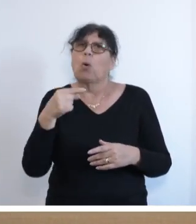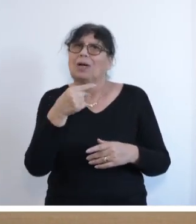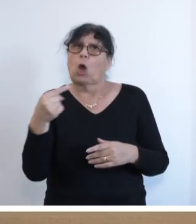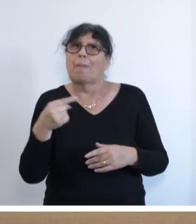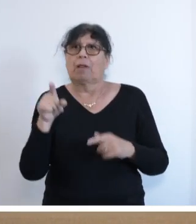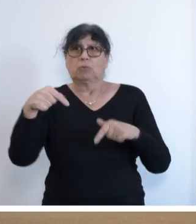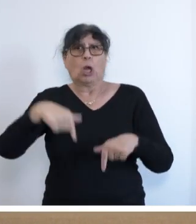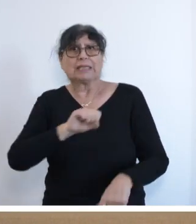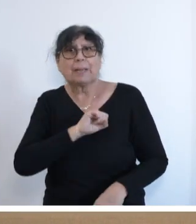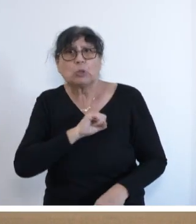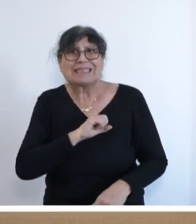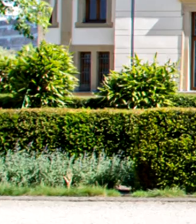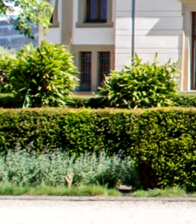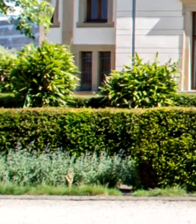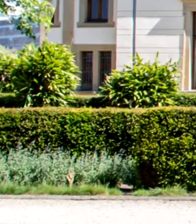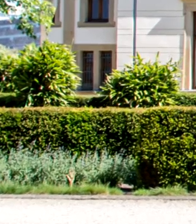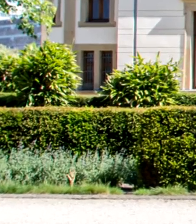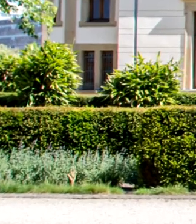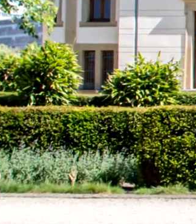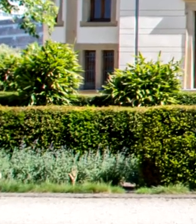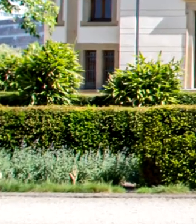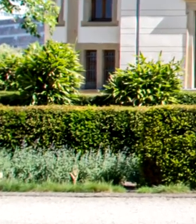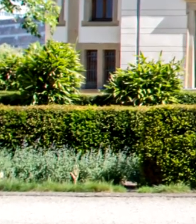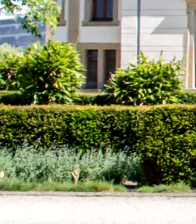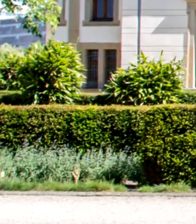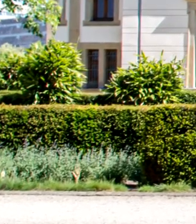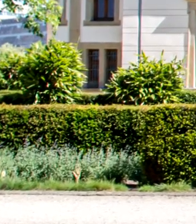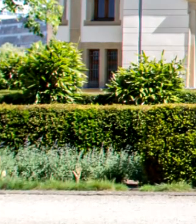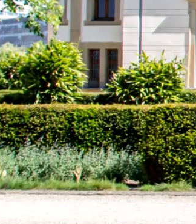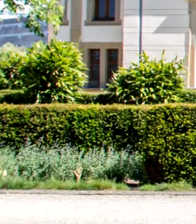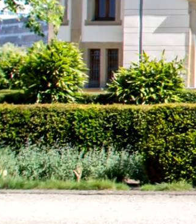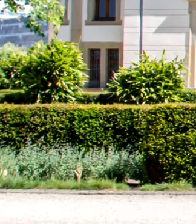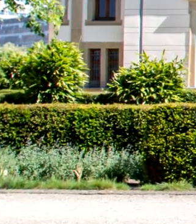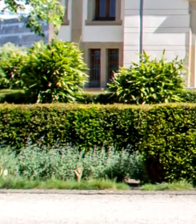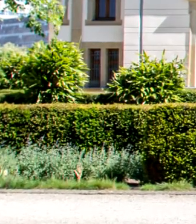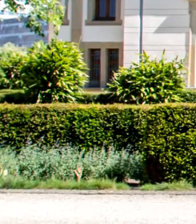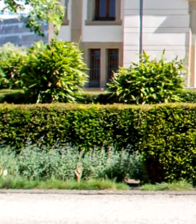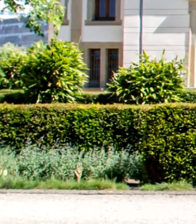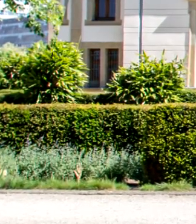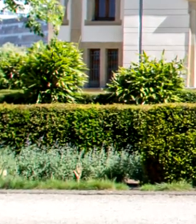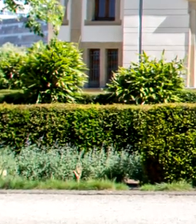Ihrem Geburtstag. Herzlichen Glückwunsch. Vielen Dank. Vielen Dank.